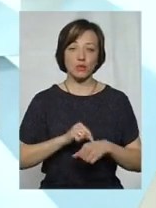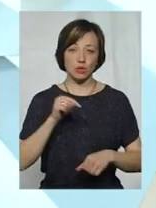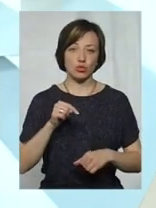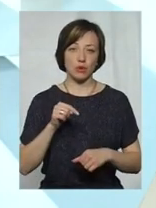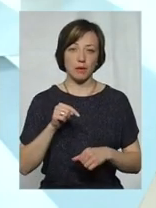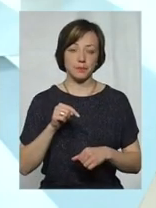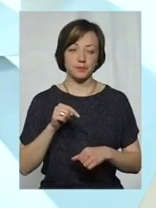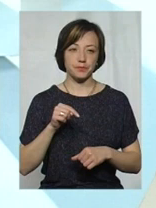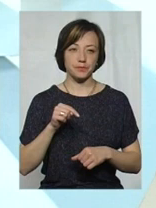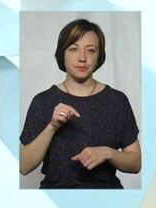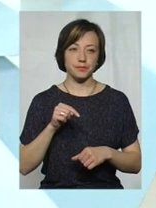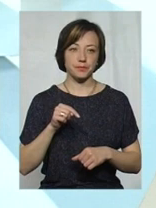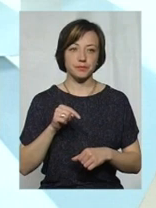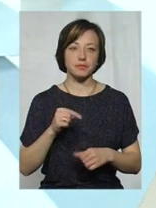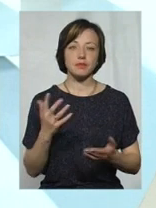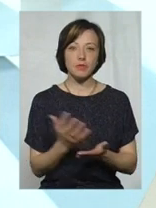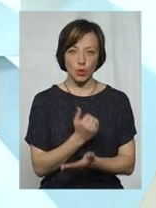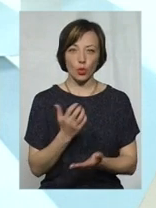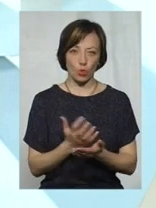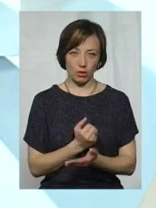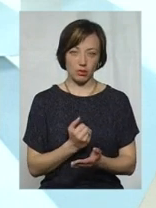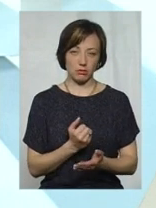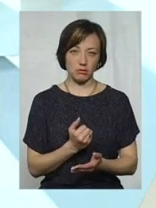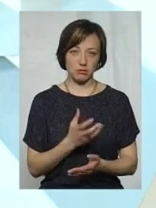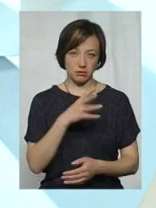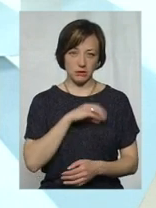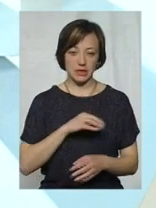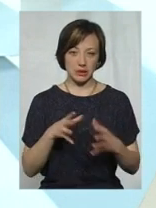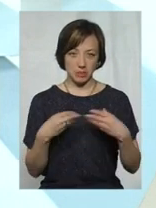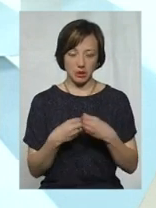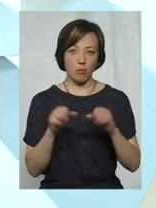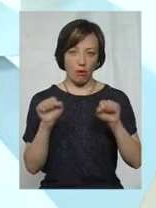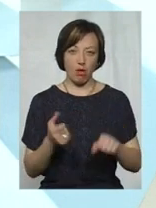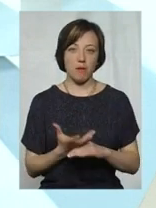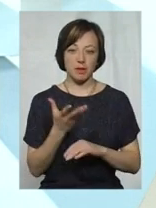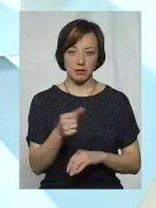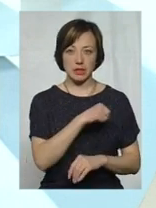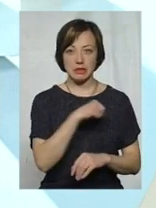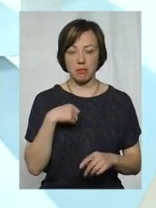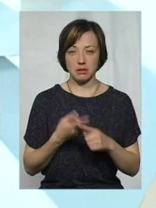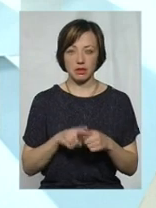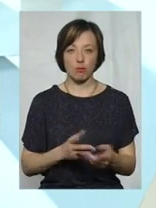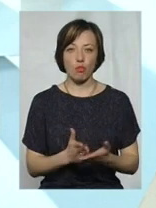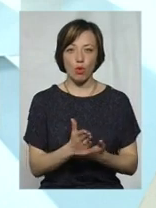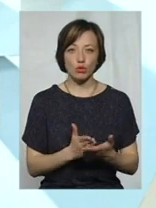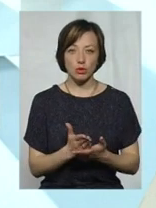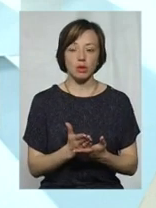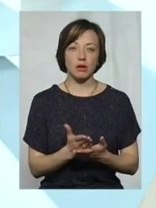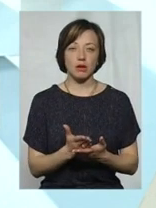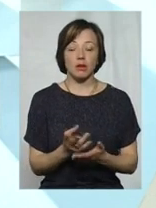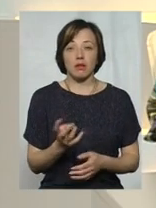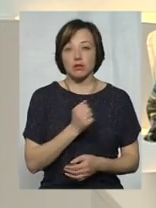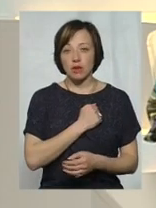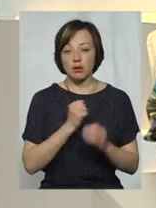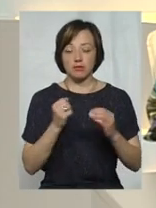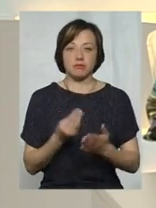дохід в сім'ї і, відповідно, змогла сплатити за ці послуги, які, на жаль, але вони